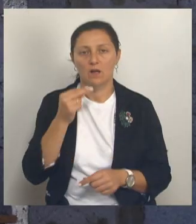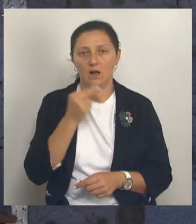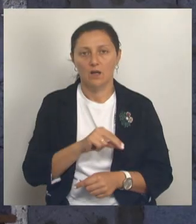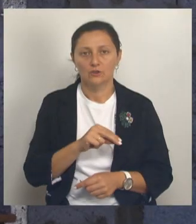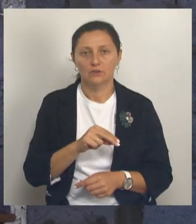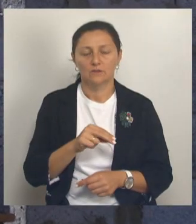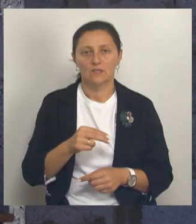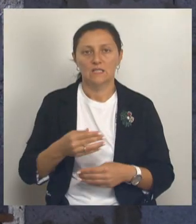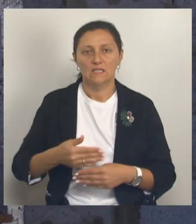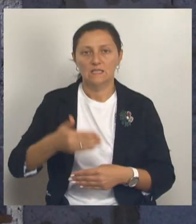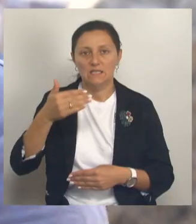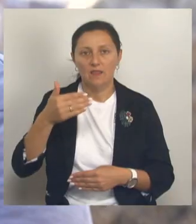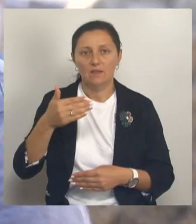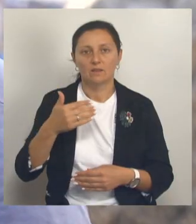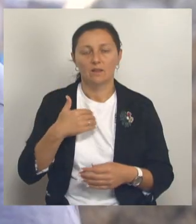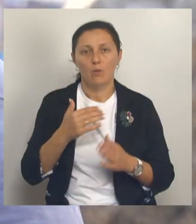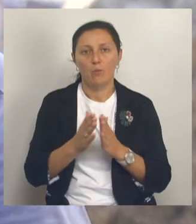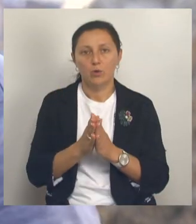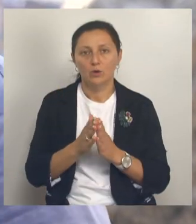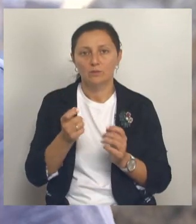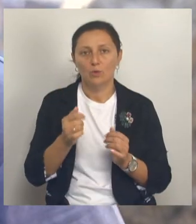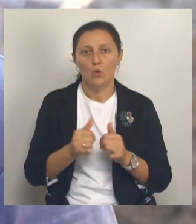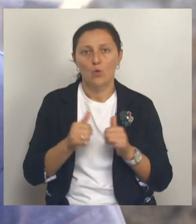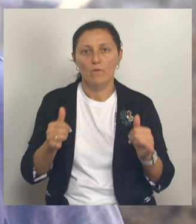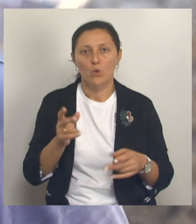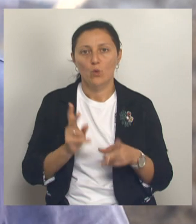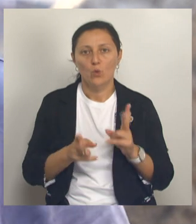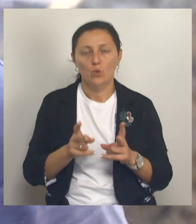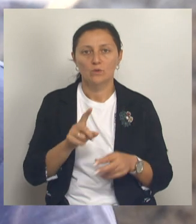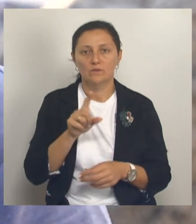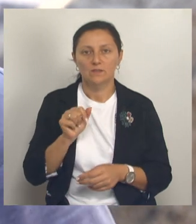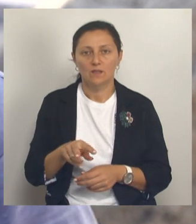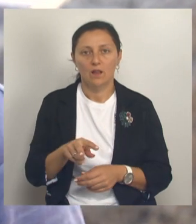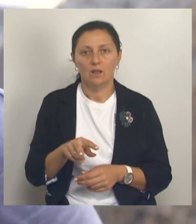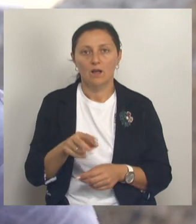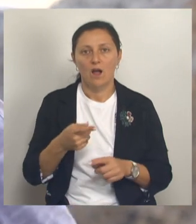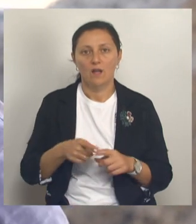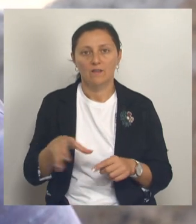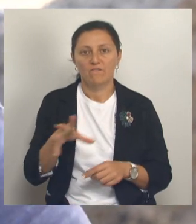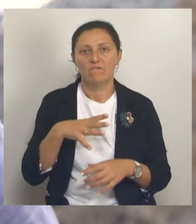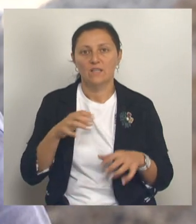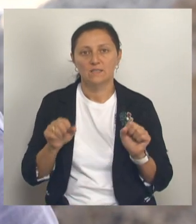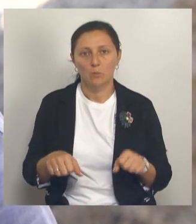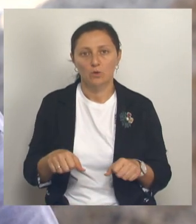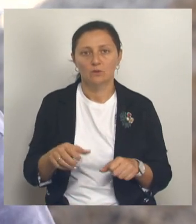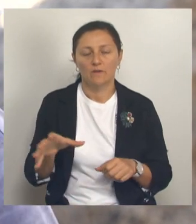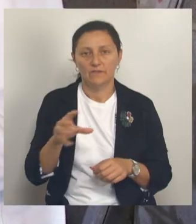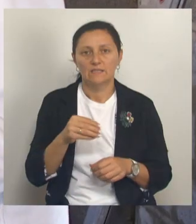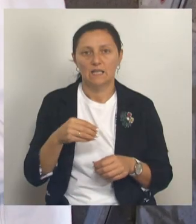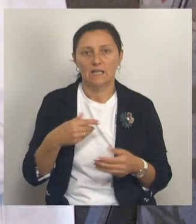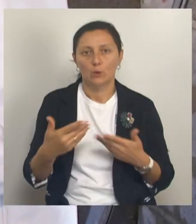Не несущие стены, а просим увеличить кухню или зал. Это все возможно. Все они идут навстречу.